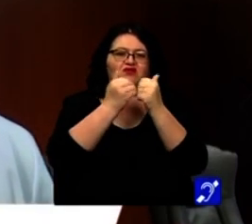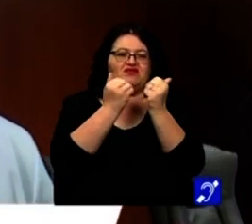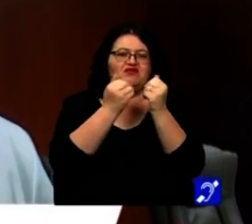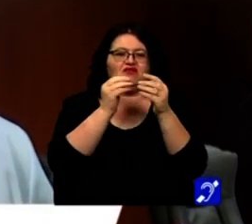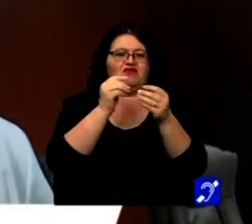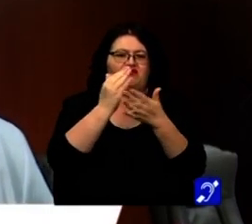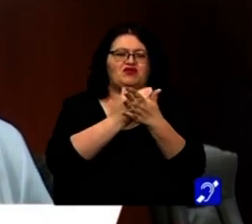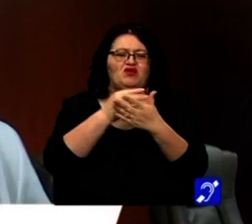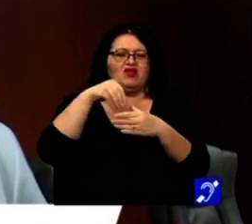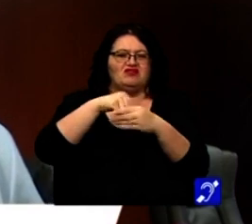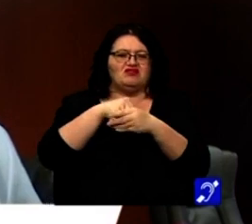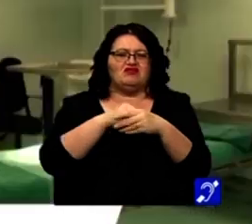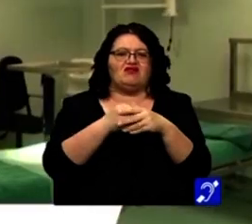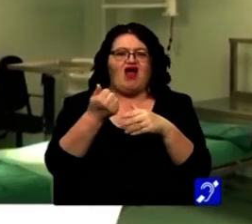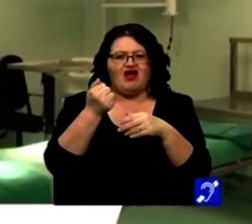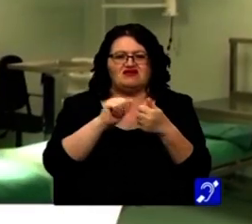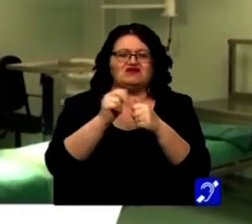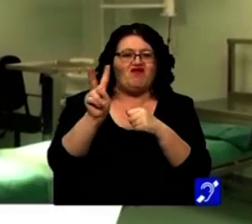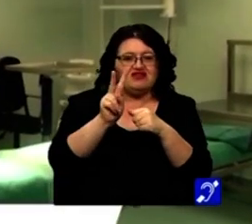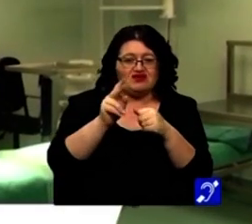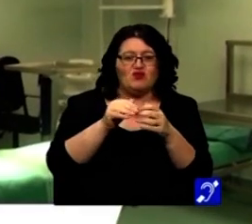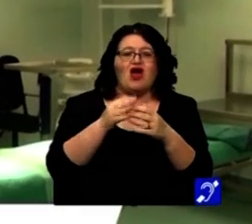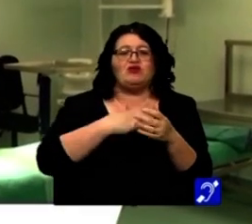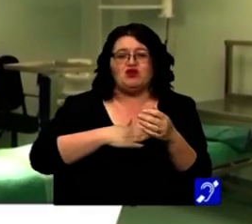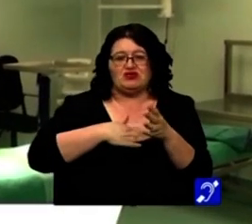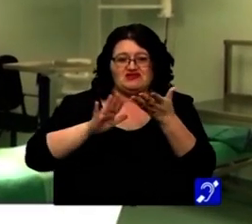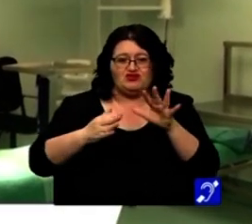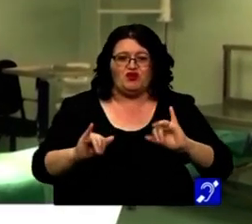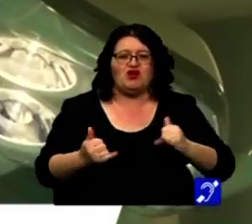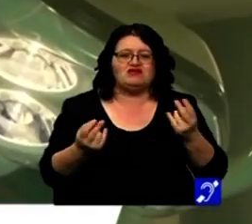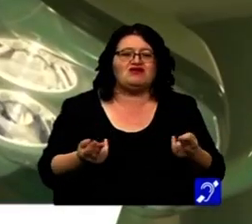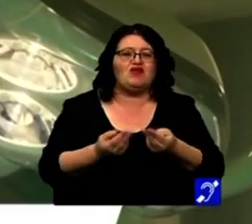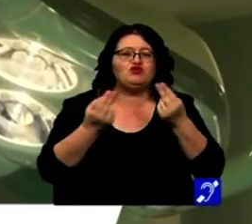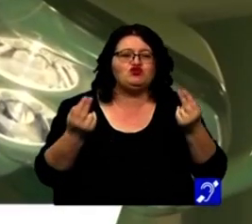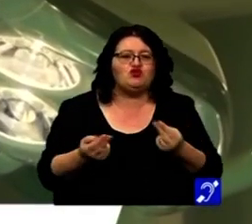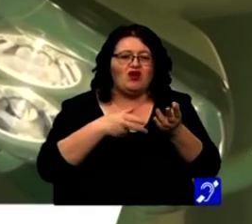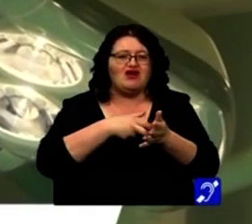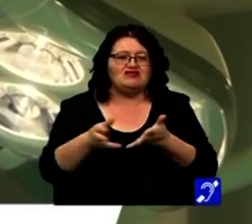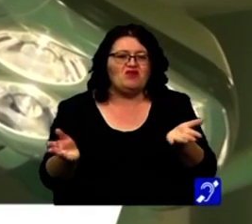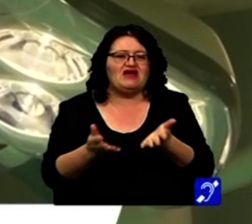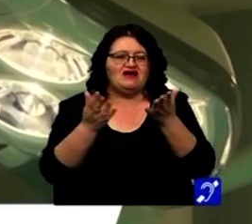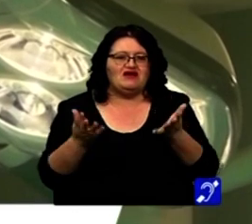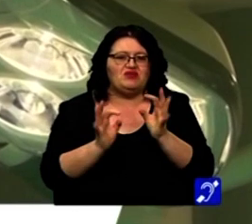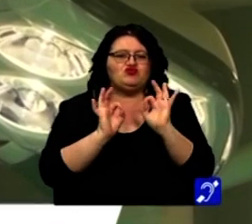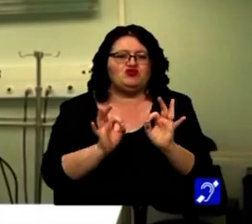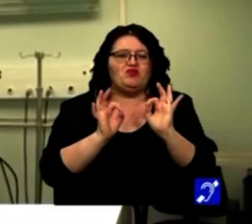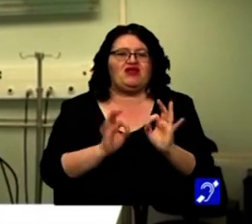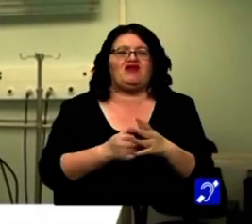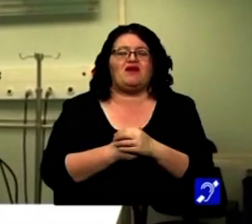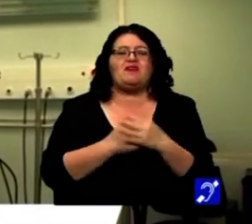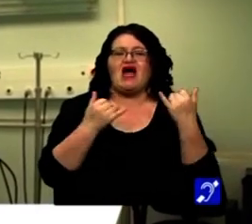interatriale, interventriculare, am dorit să începem cu cazurile ușoare ca să meargă totul foarte bine.